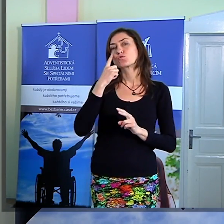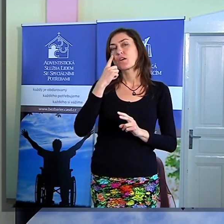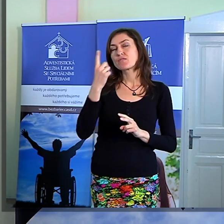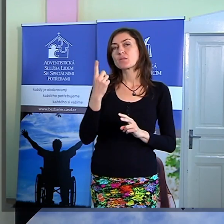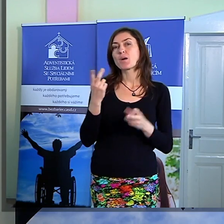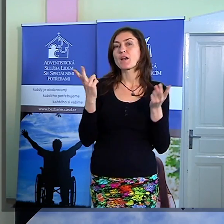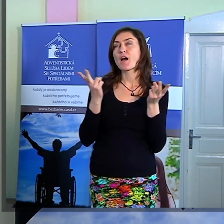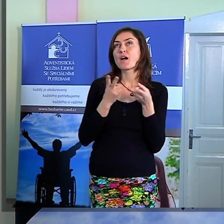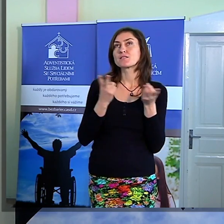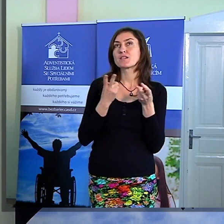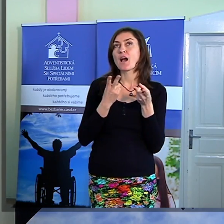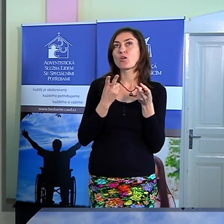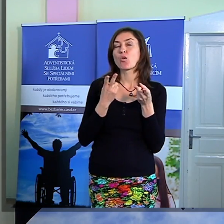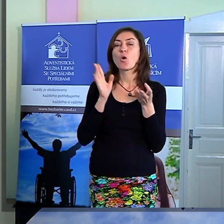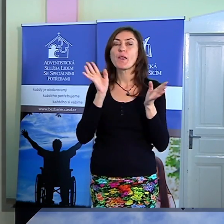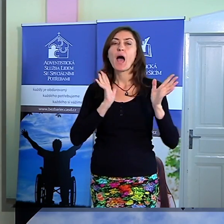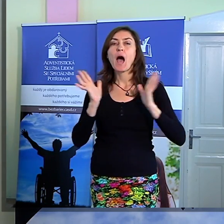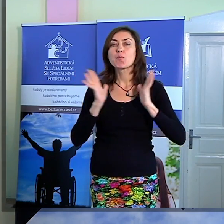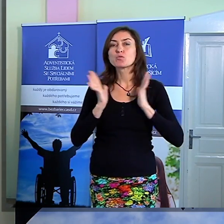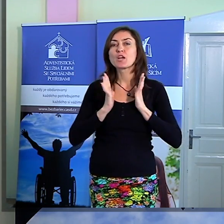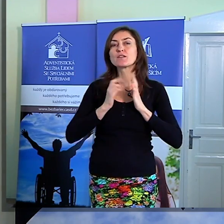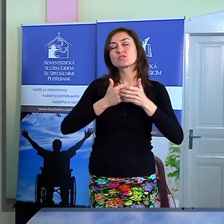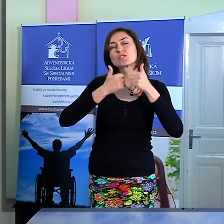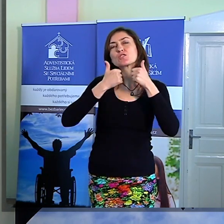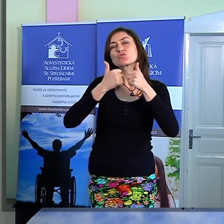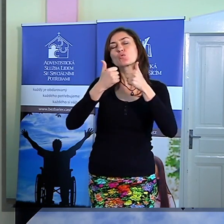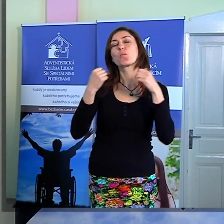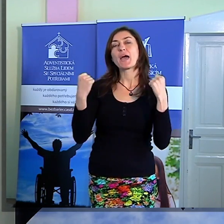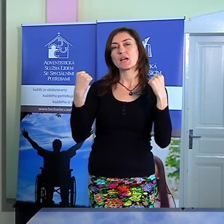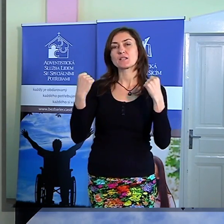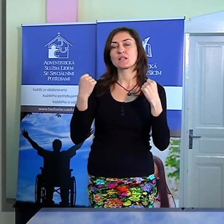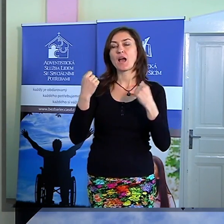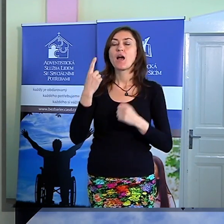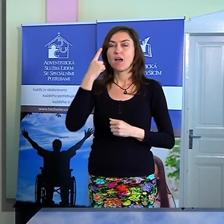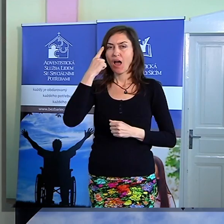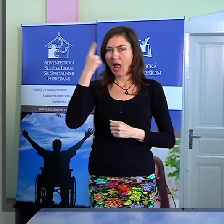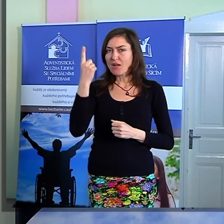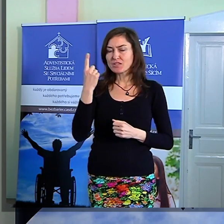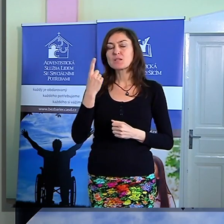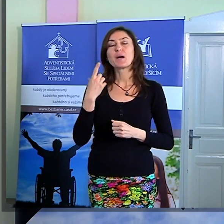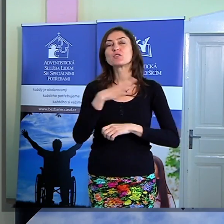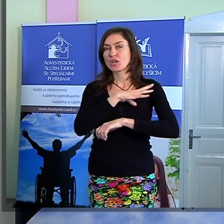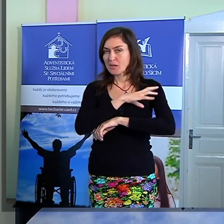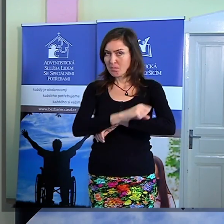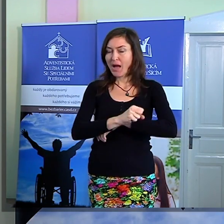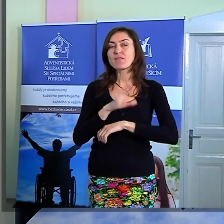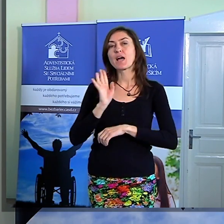náboženský superhrdina. Ale my však víme, že i Apoštol Pavel měl svůj handicap.